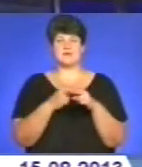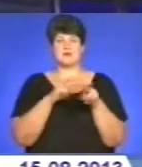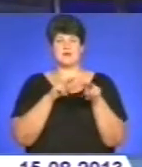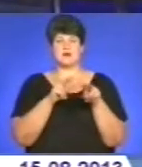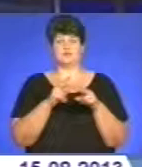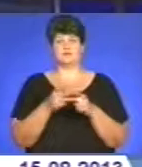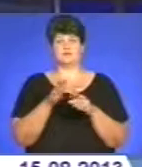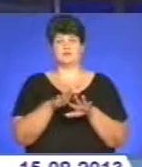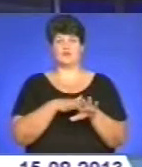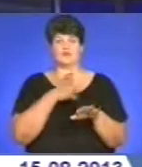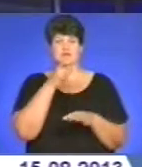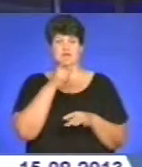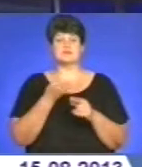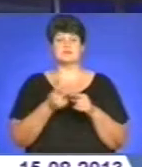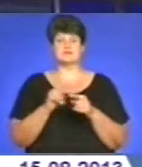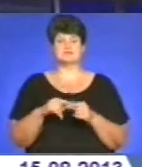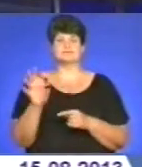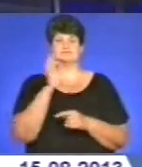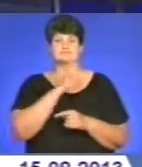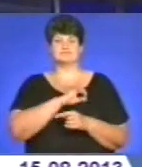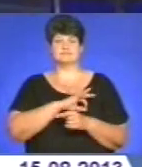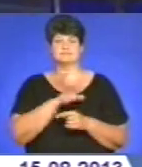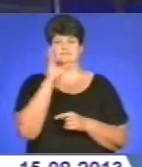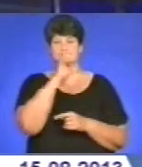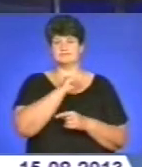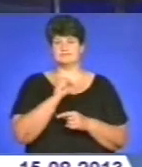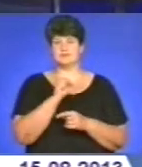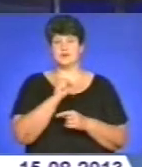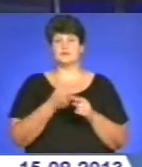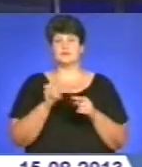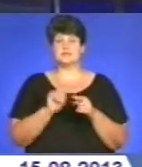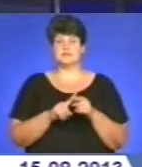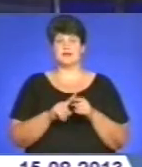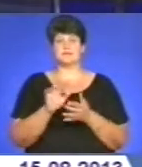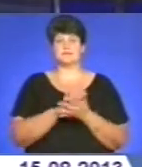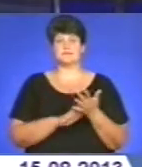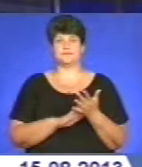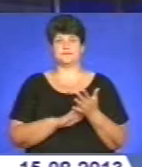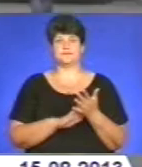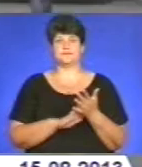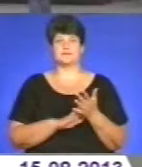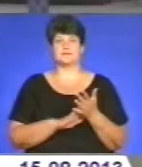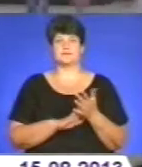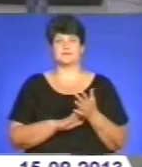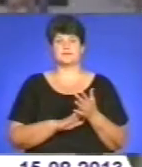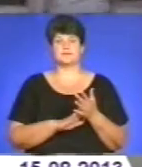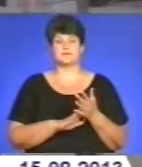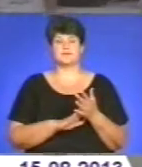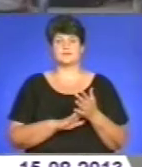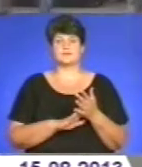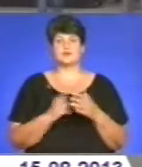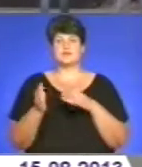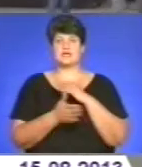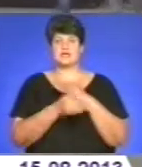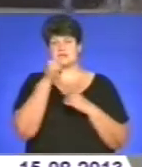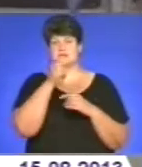тривалий час. Цим можуть скористатися квартирні злодії. Про це наступний відеоматеріал. Останній